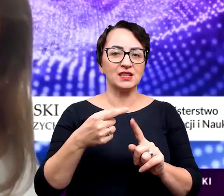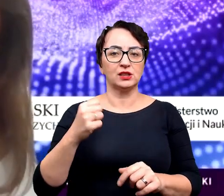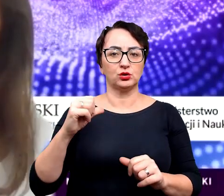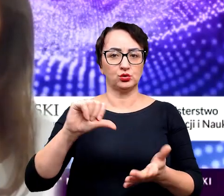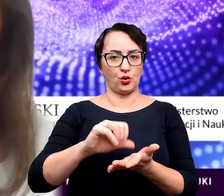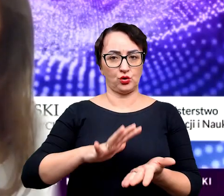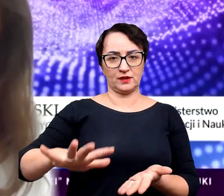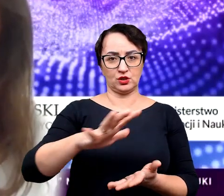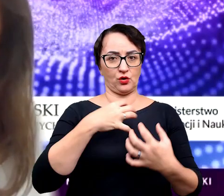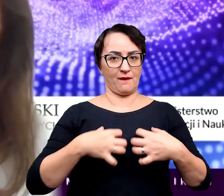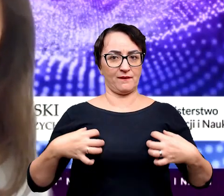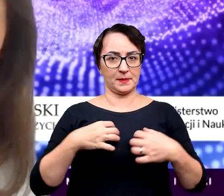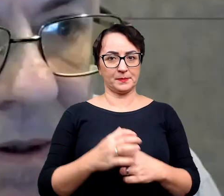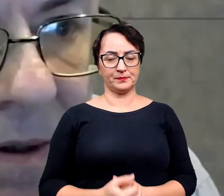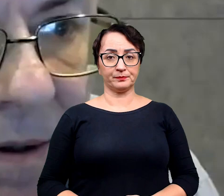środowiskowy?